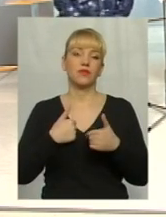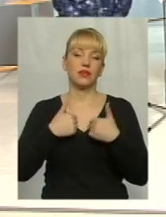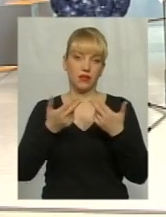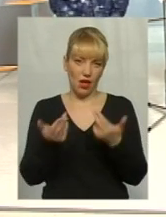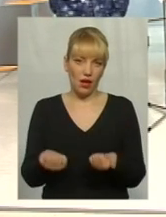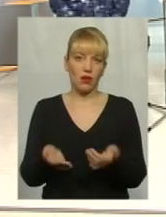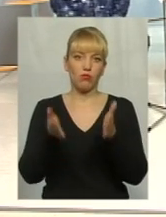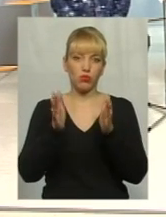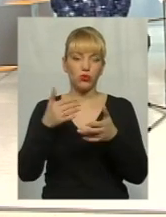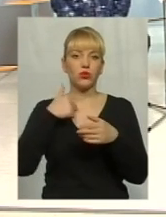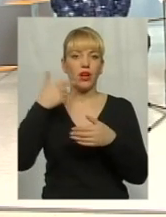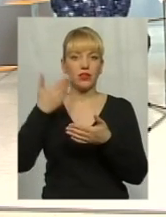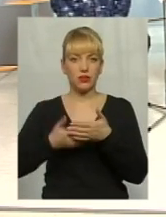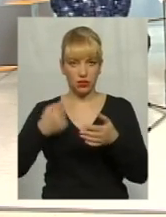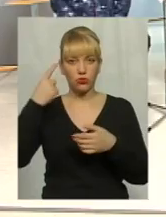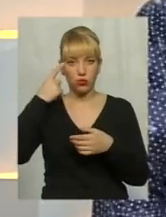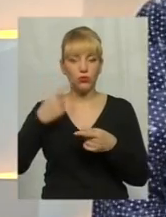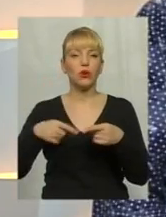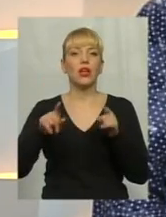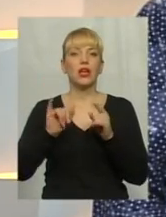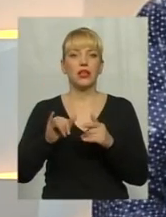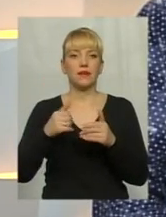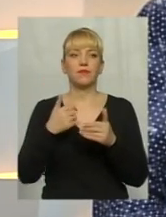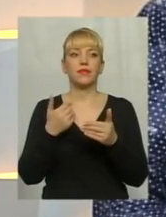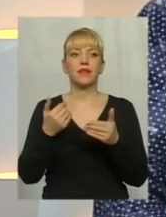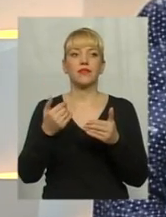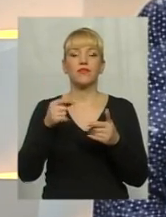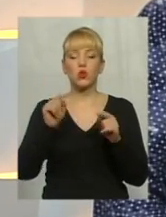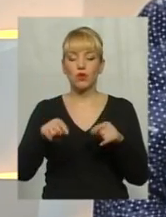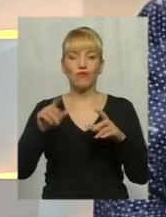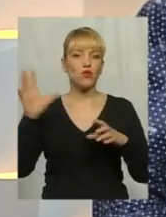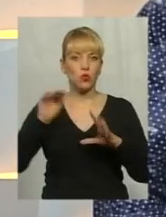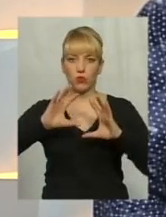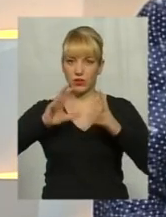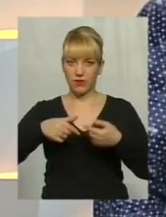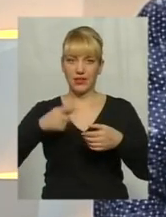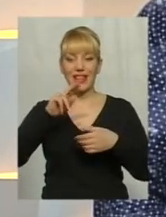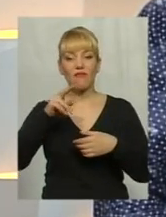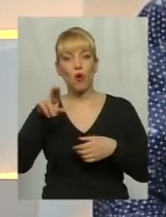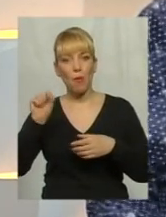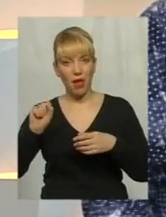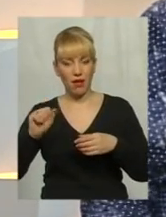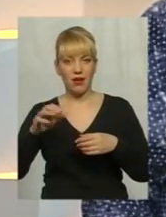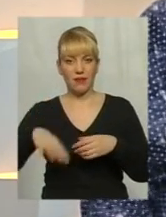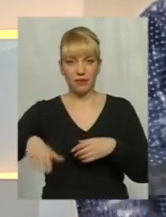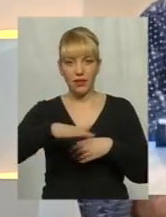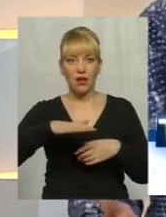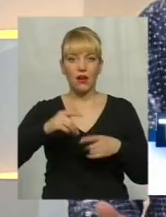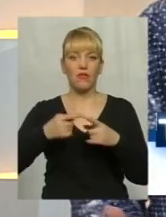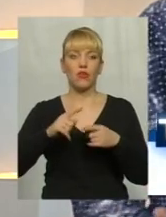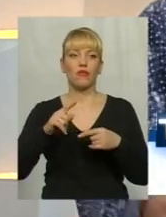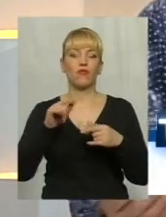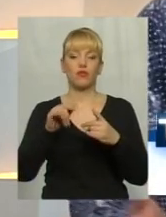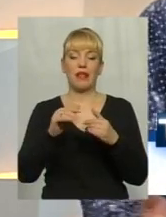думку, раз, а, по-друге, ви розумієте, що у всьому світі, наприклад, в Європі, малий і середній бізнес, він рухає країну, він її